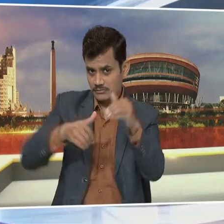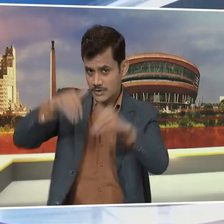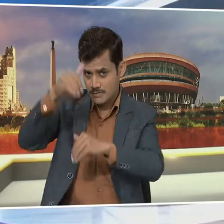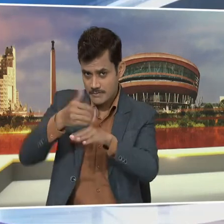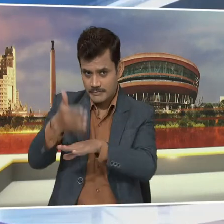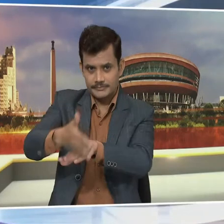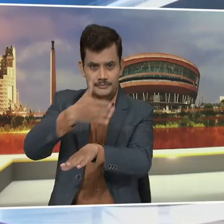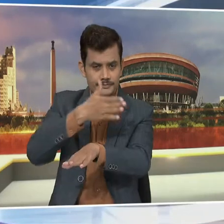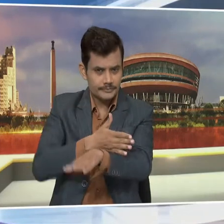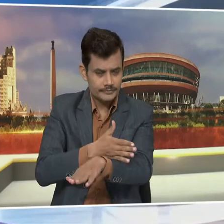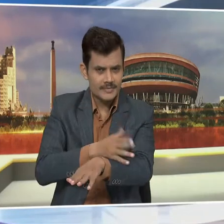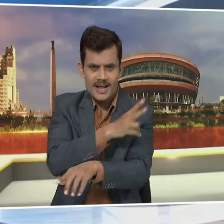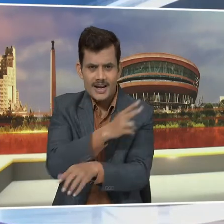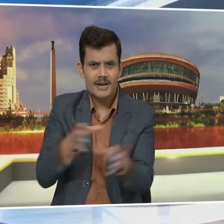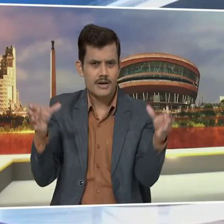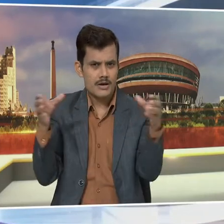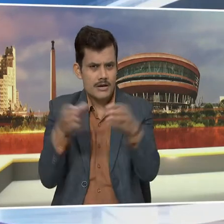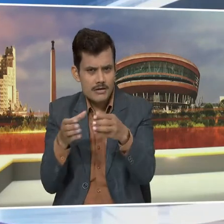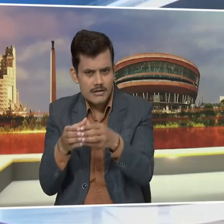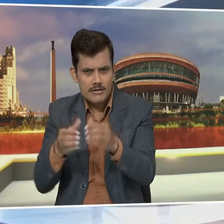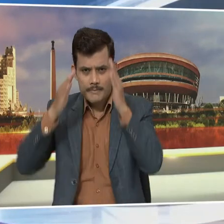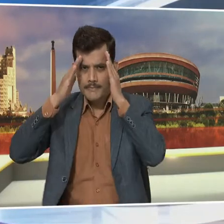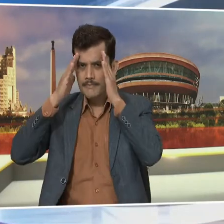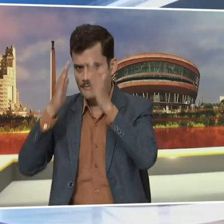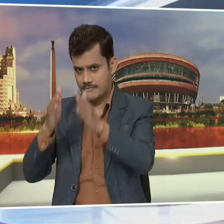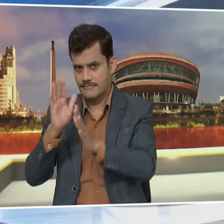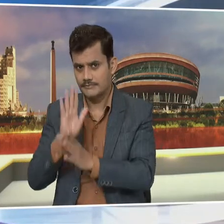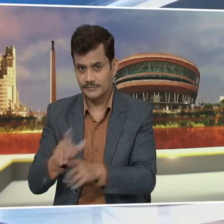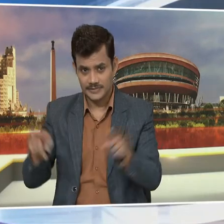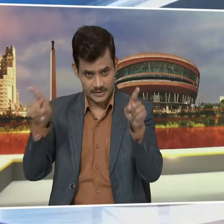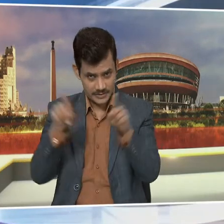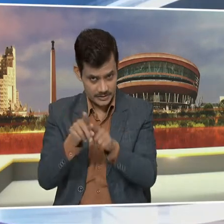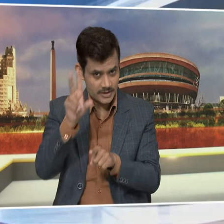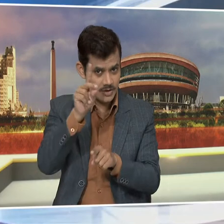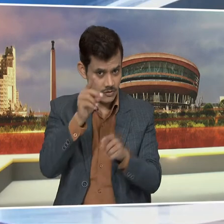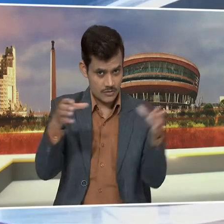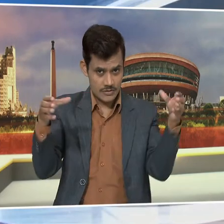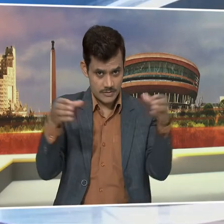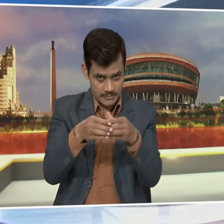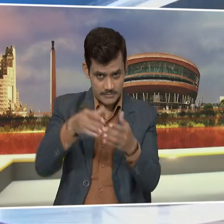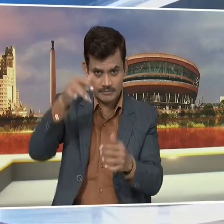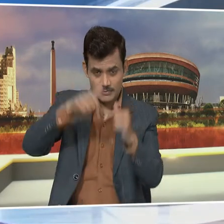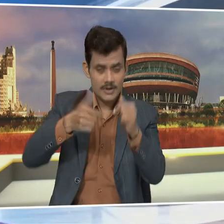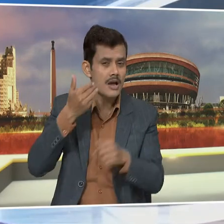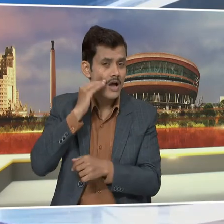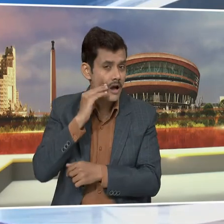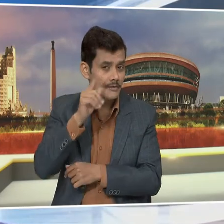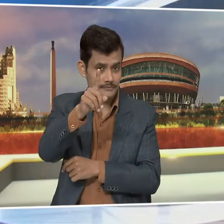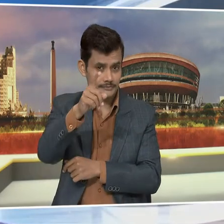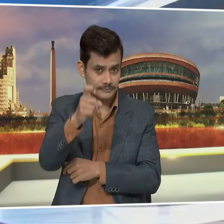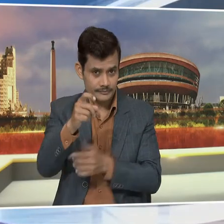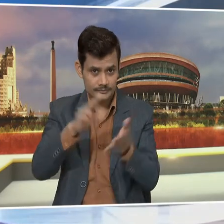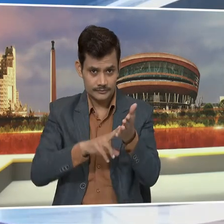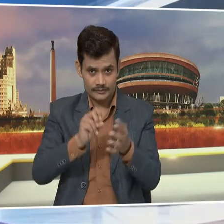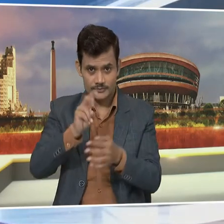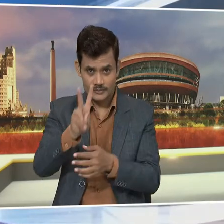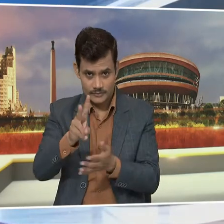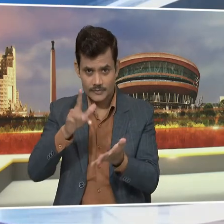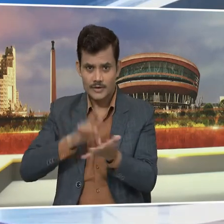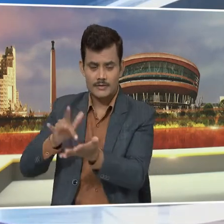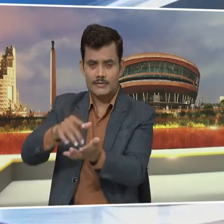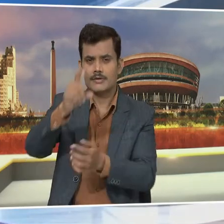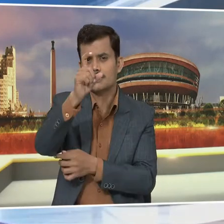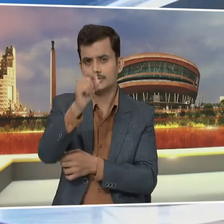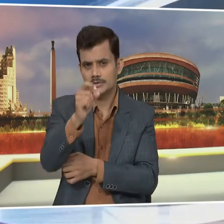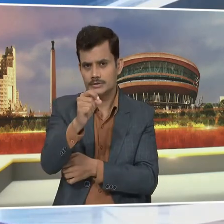से पहले अब राजनीतिक दल वहां फोकस कर रहे हैं दूसरे चरण का मतदान 17 नवंबर को 70 सीट पर होगा